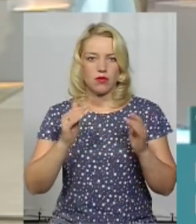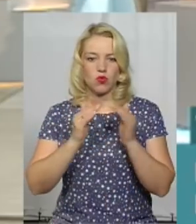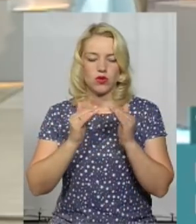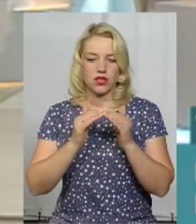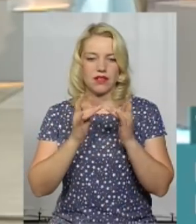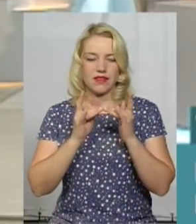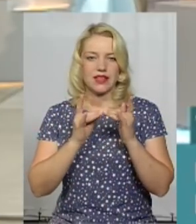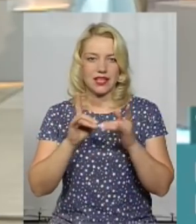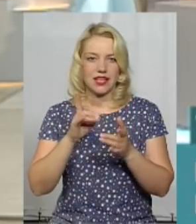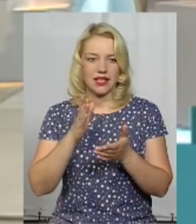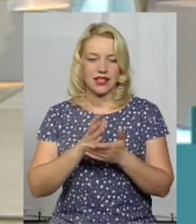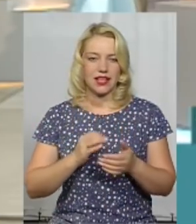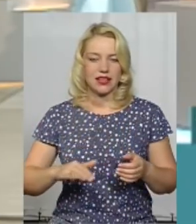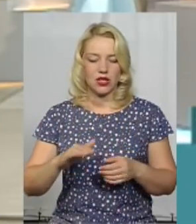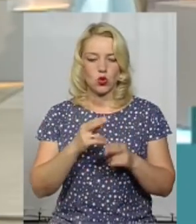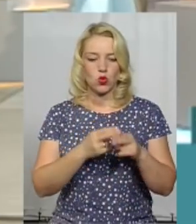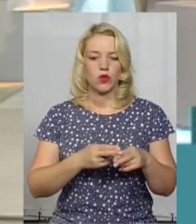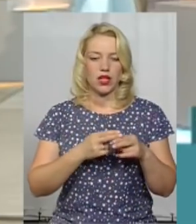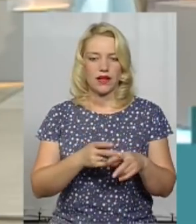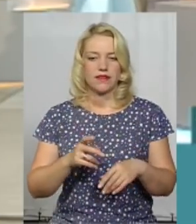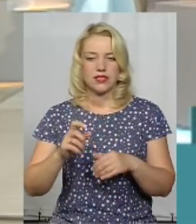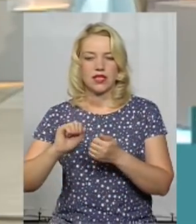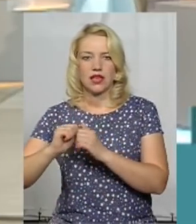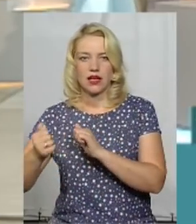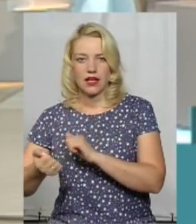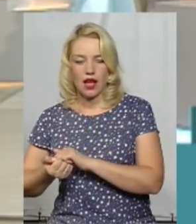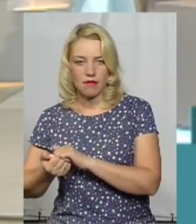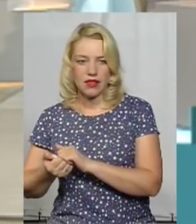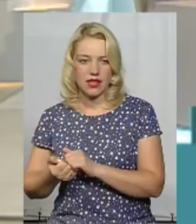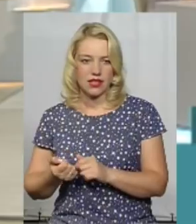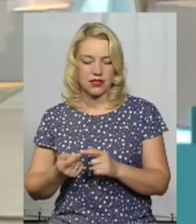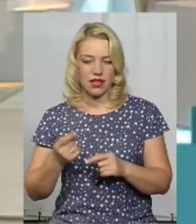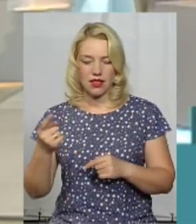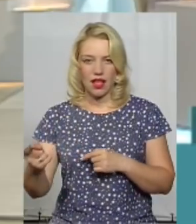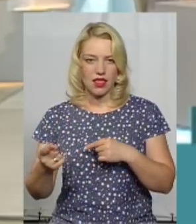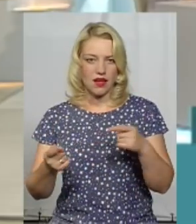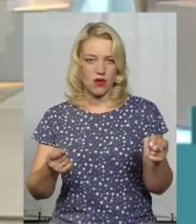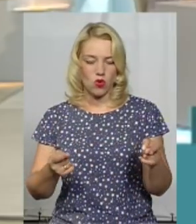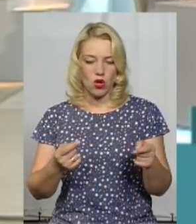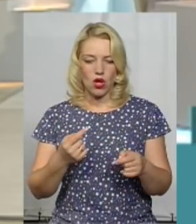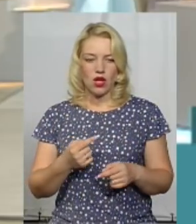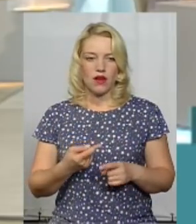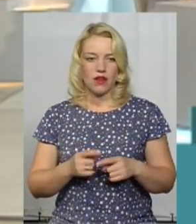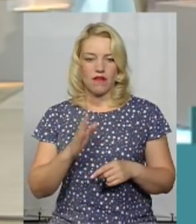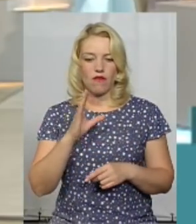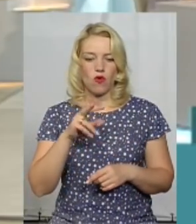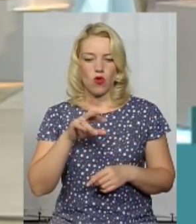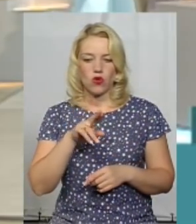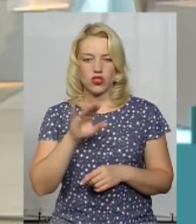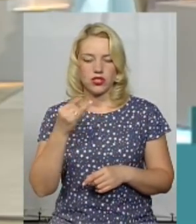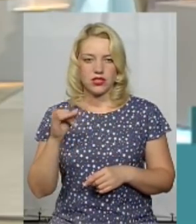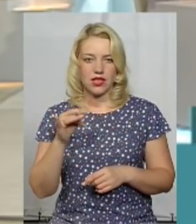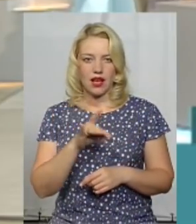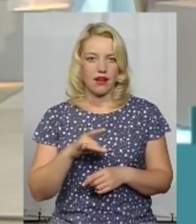знаходяться в територіальної Дунаєвці, Кам'янець, тобто далеко один ІО, від одного один в Волочийському районі.